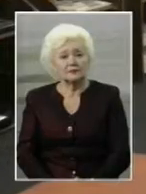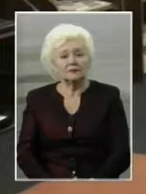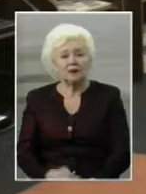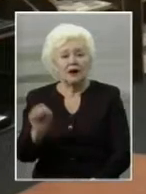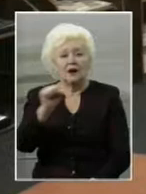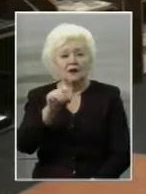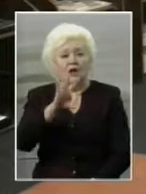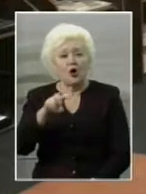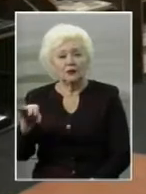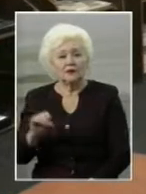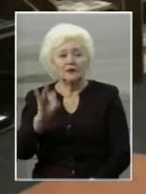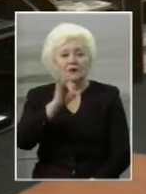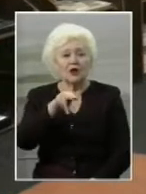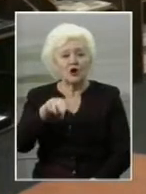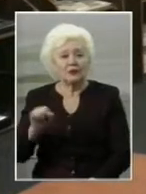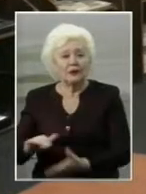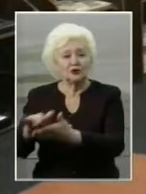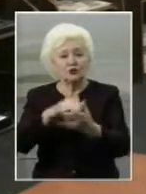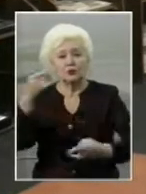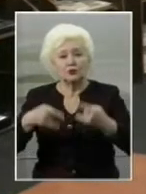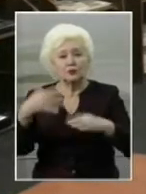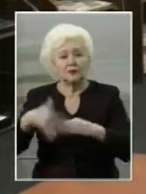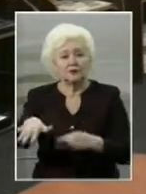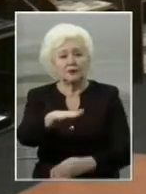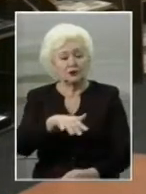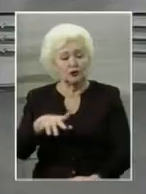Аліна Олефір, Ігор Петченко, Суспільне, Херсон.